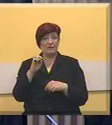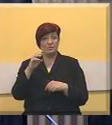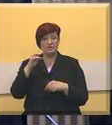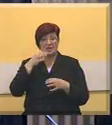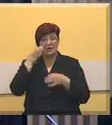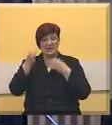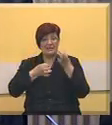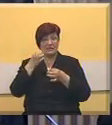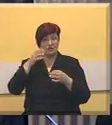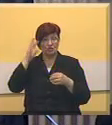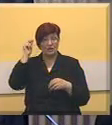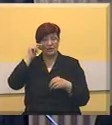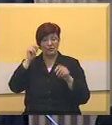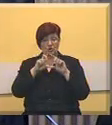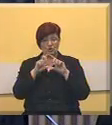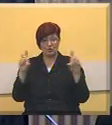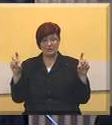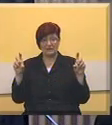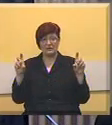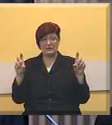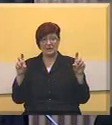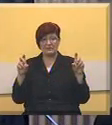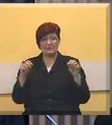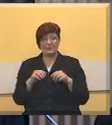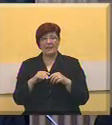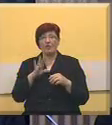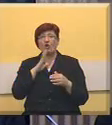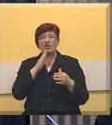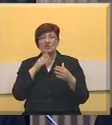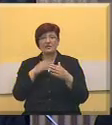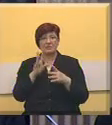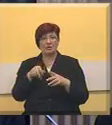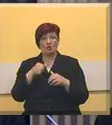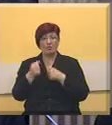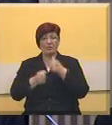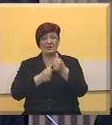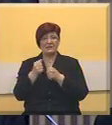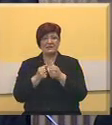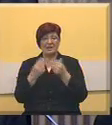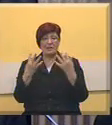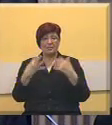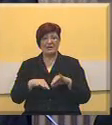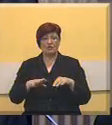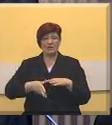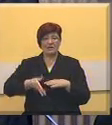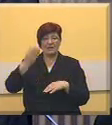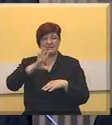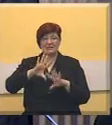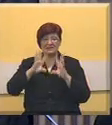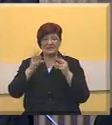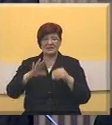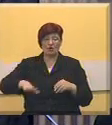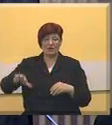i živačku instituciju koja će za cilj imati ubrzanje privrednog rasta celog regiona.